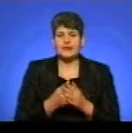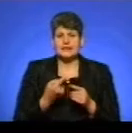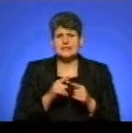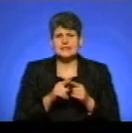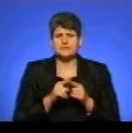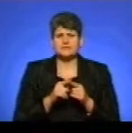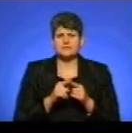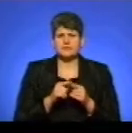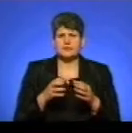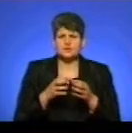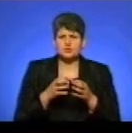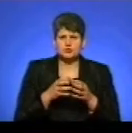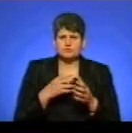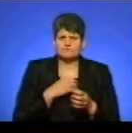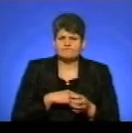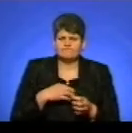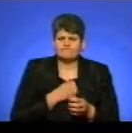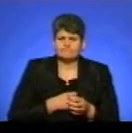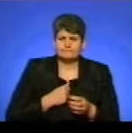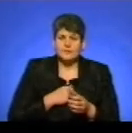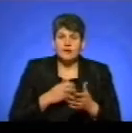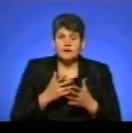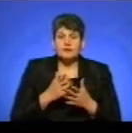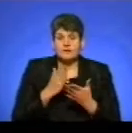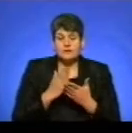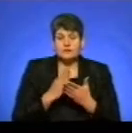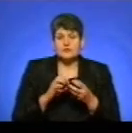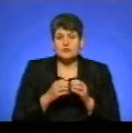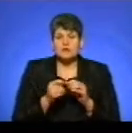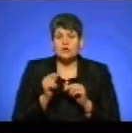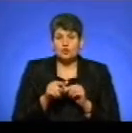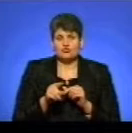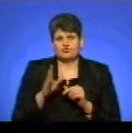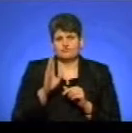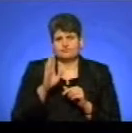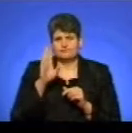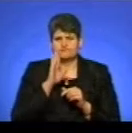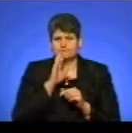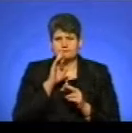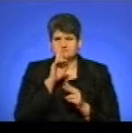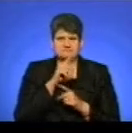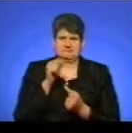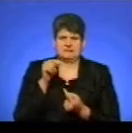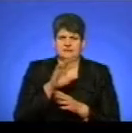згусточок агресії, який формується в результаті того, що він не такий, чи вона не така,